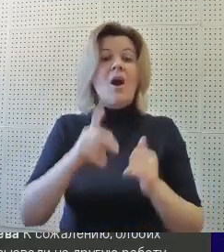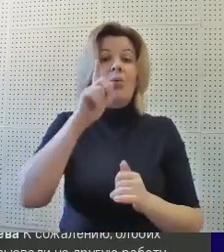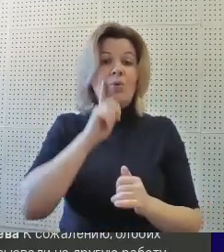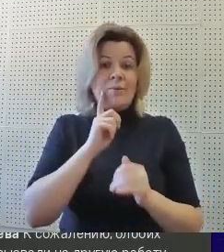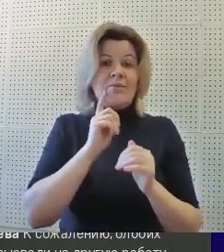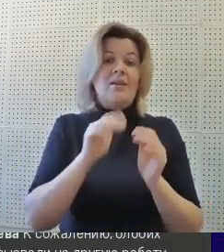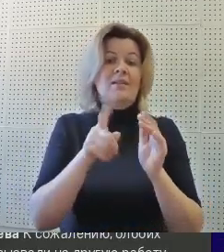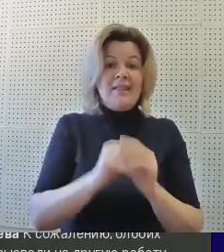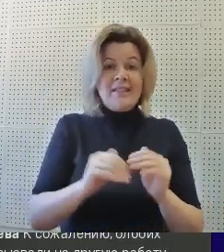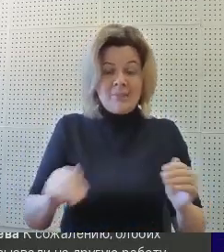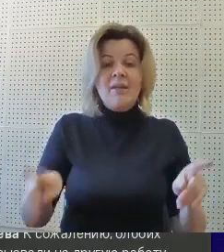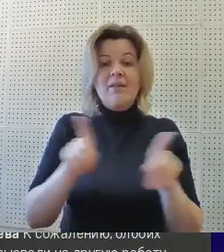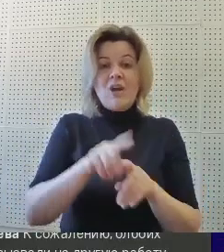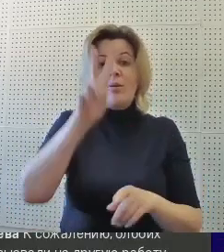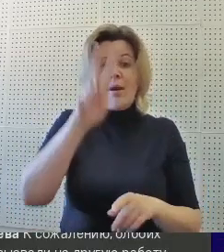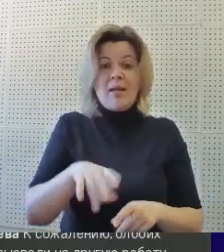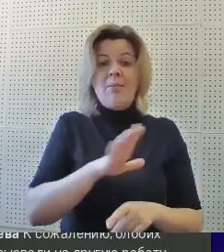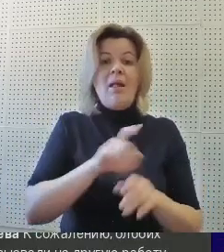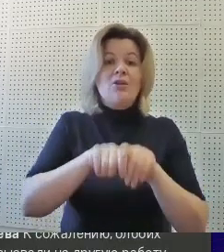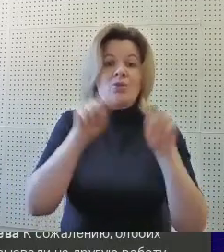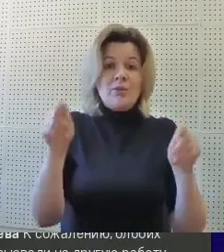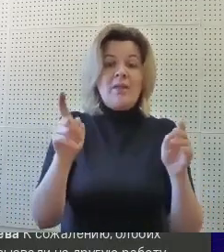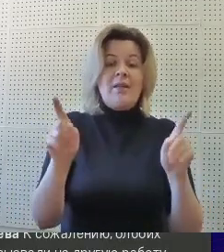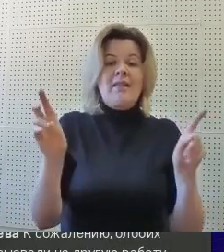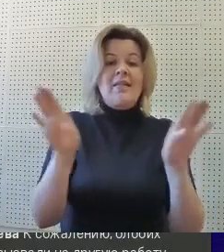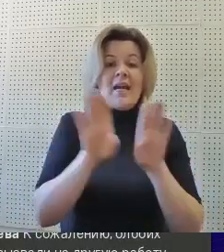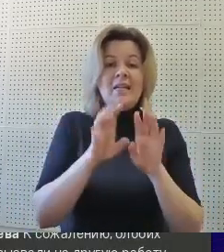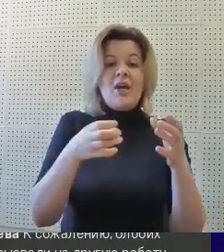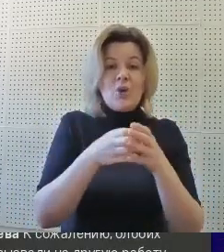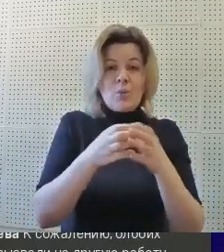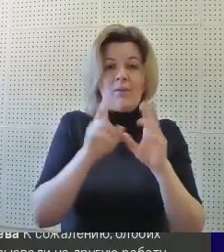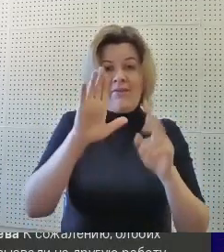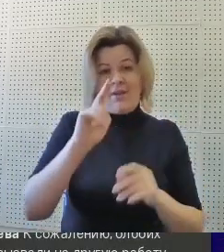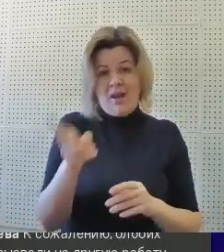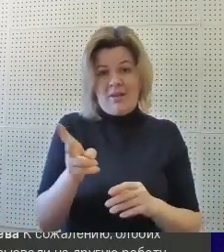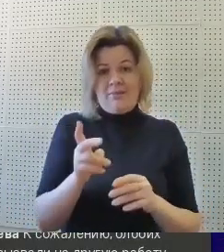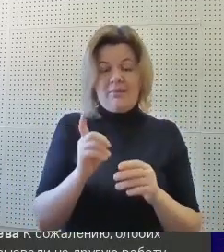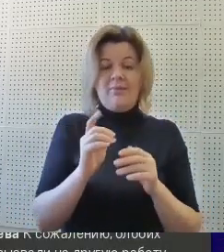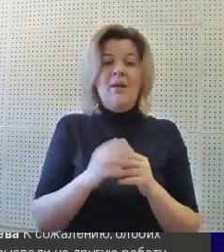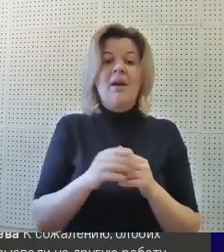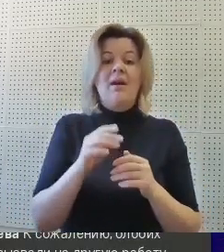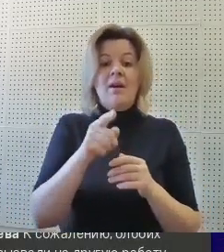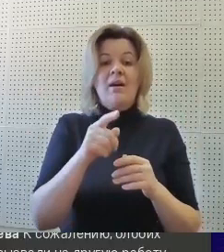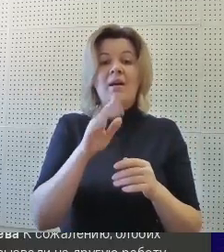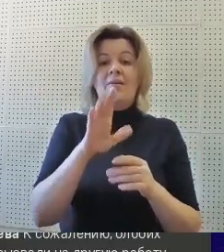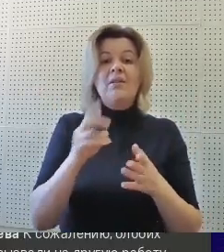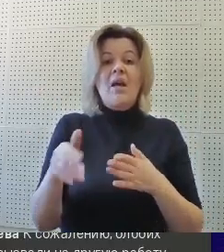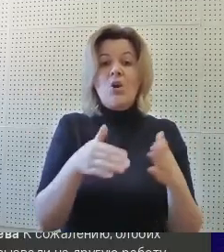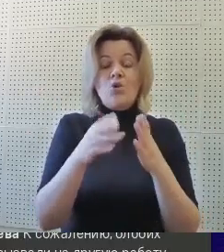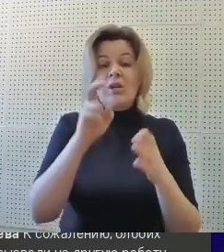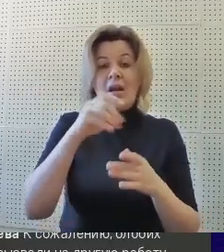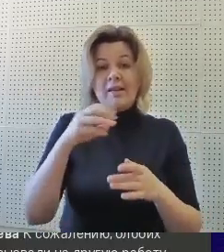Для удобства детьми была также параллельно создана закрытая группа игры ВКонтакте. В